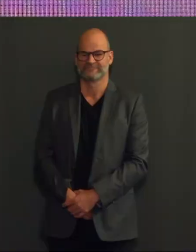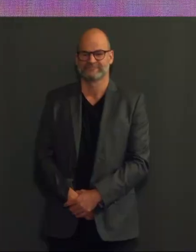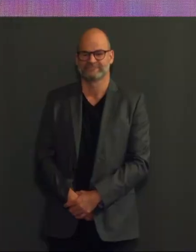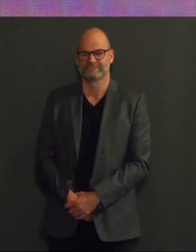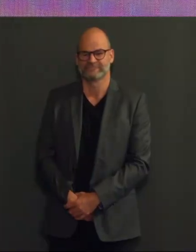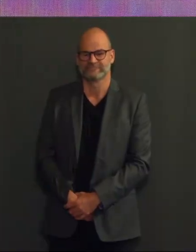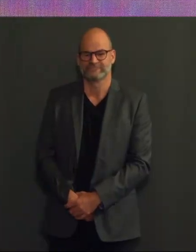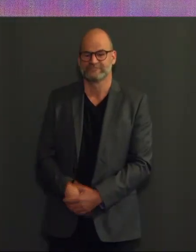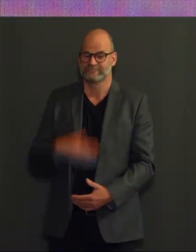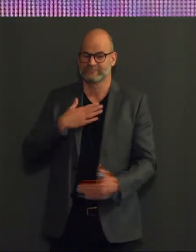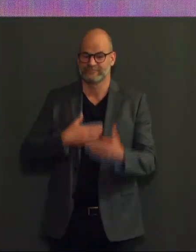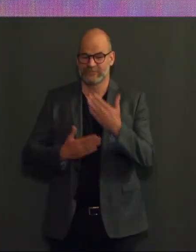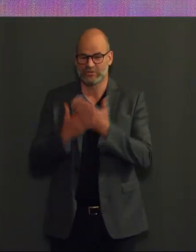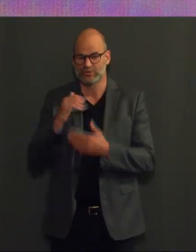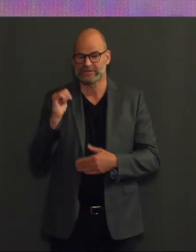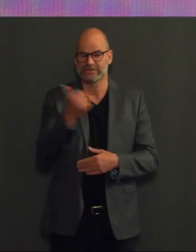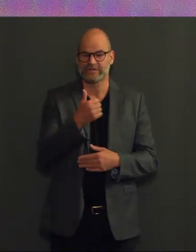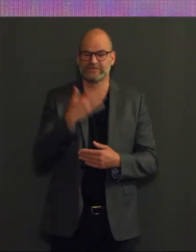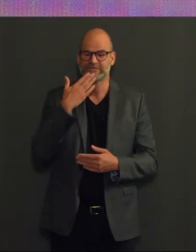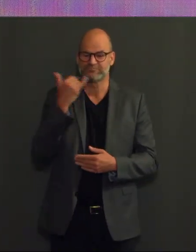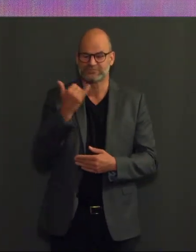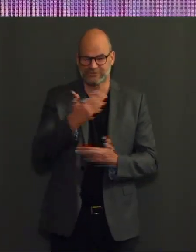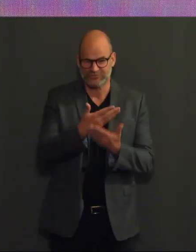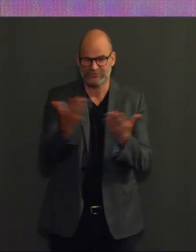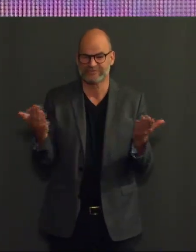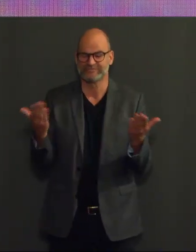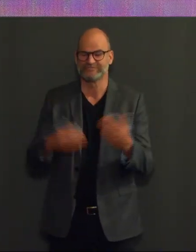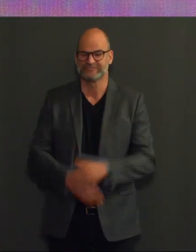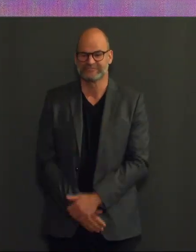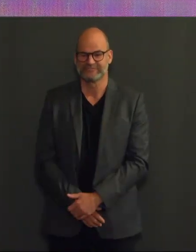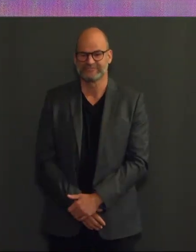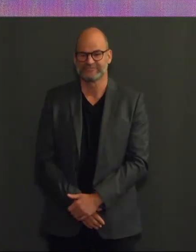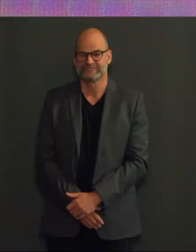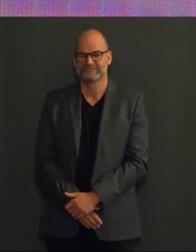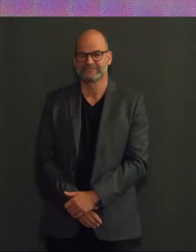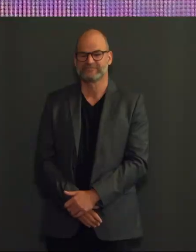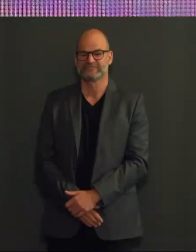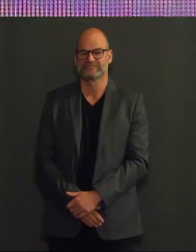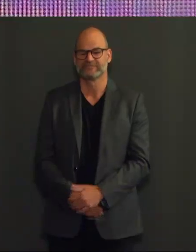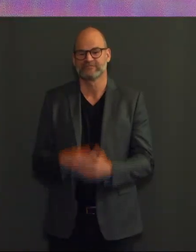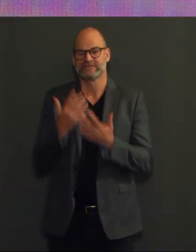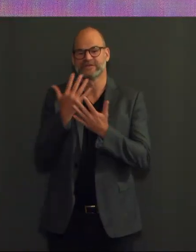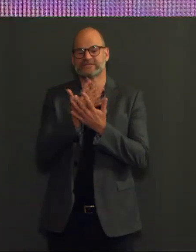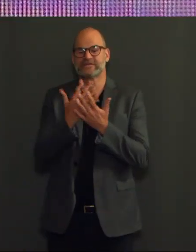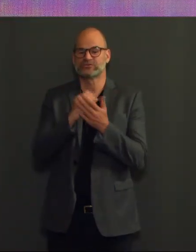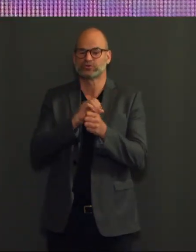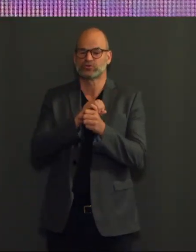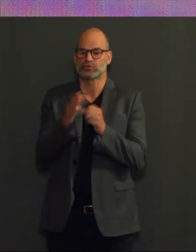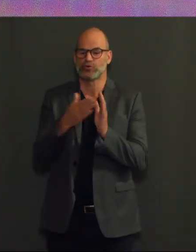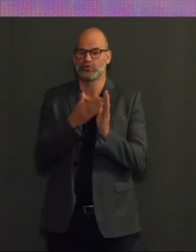Bonjour à tous, bonjour tout le monde. De coronacifers blijven in de goeie richting evolueren.